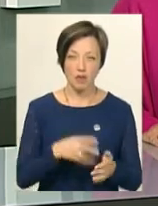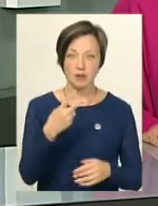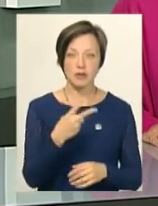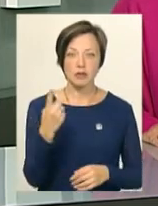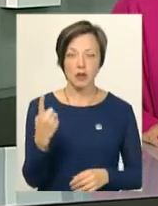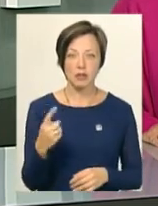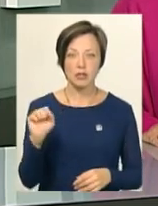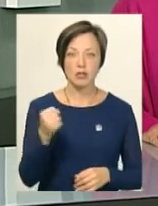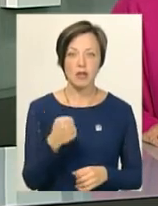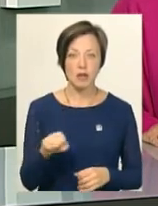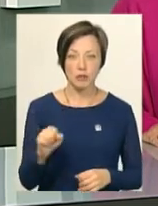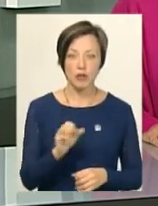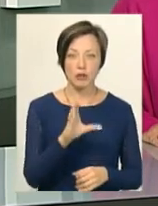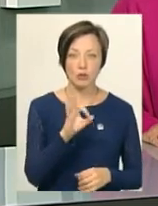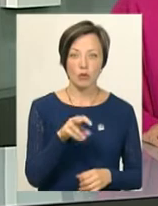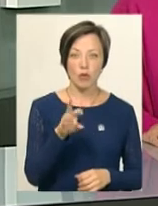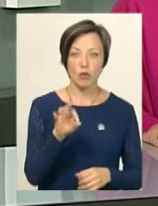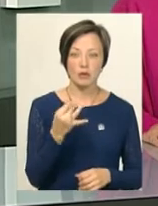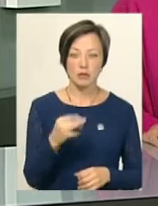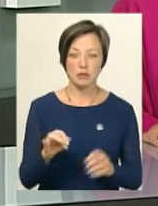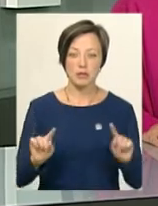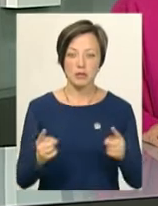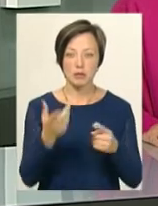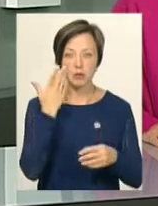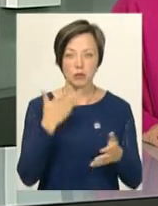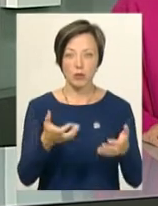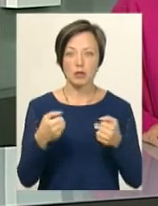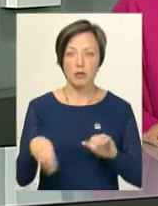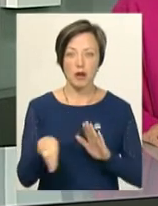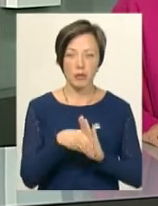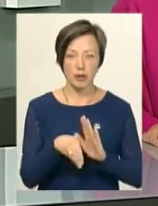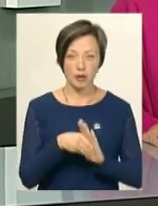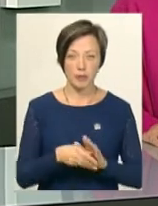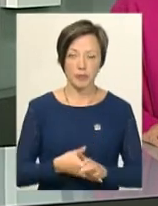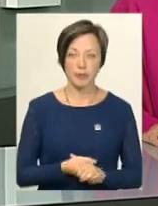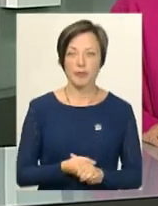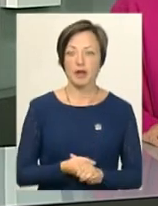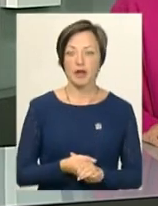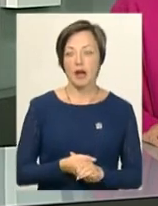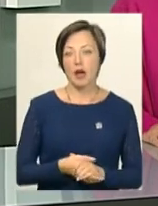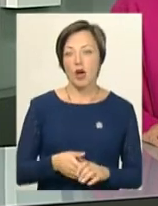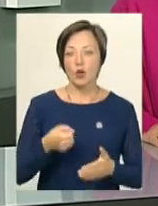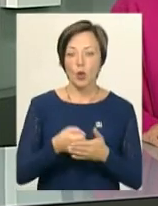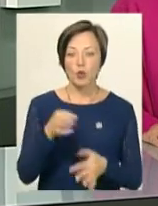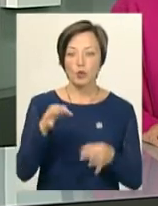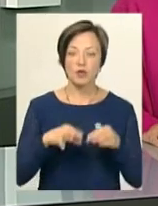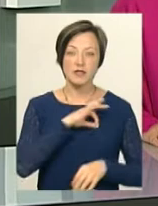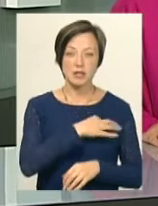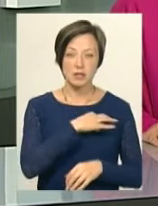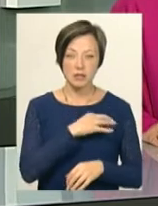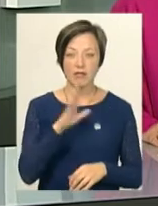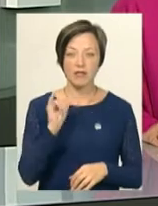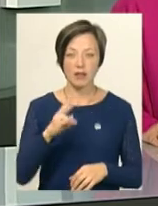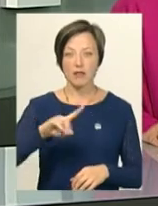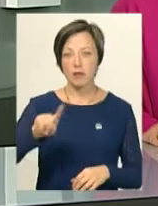21 серпня Віктора Солодкого затримали під час отримання неправомірної вигоди. За версією досудового слідства, посадовець